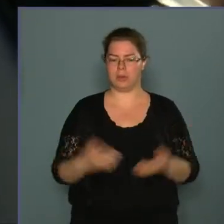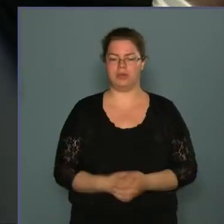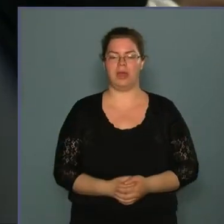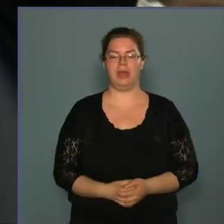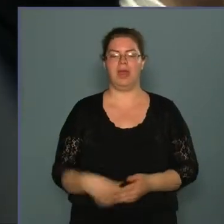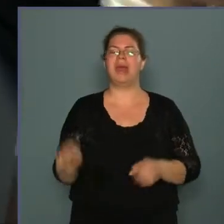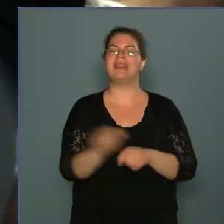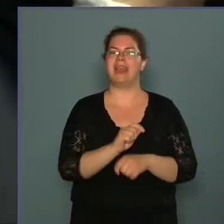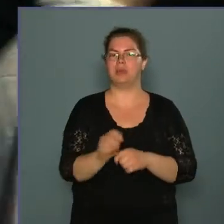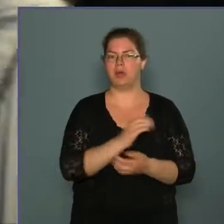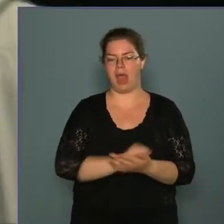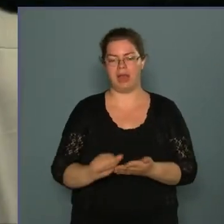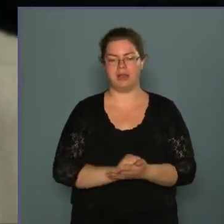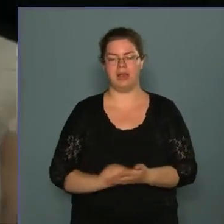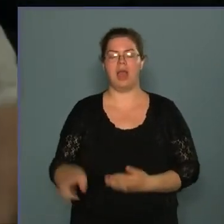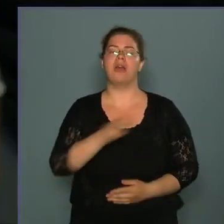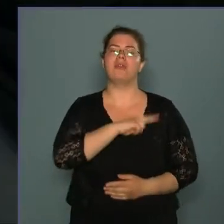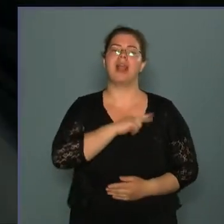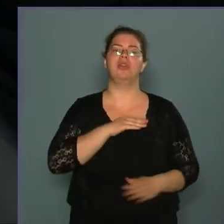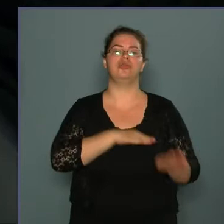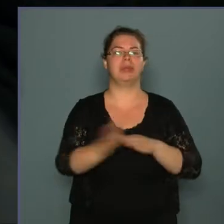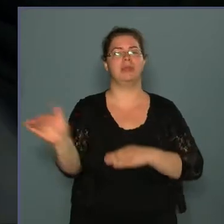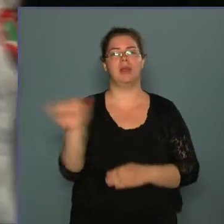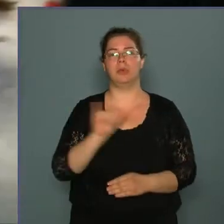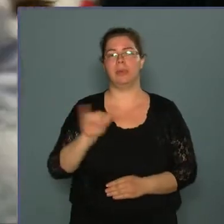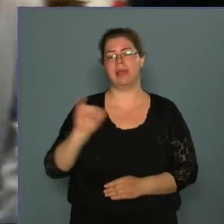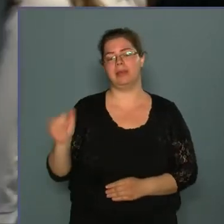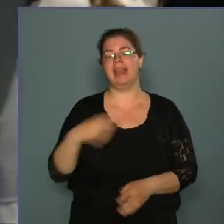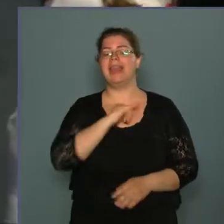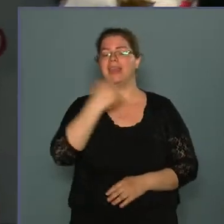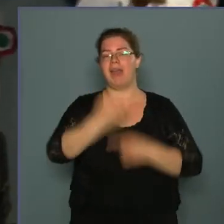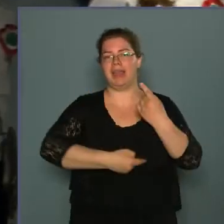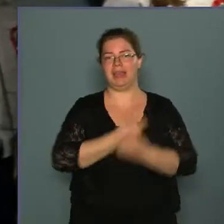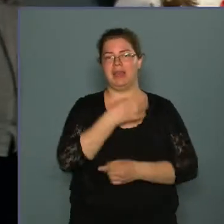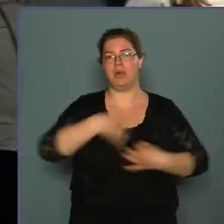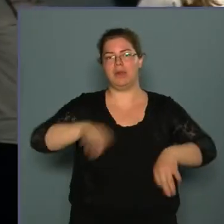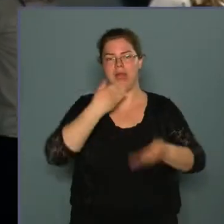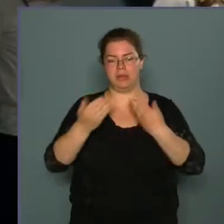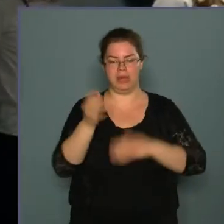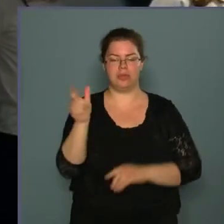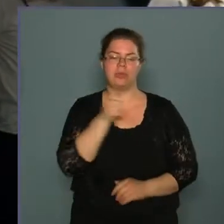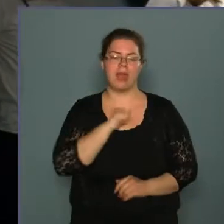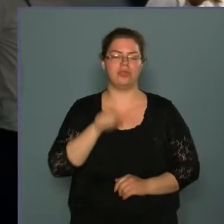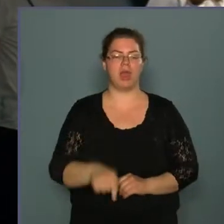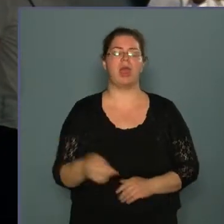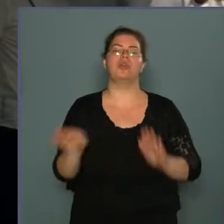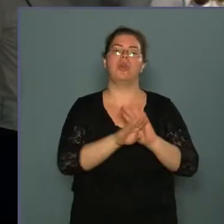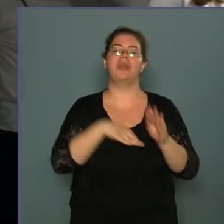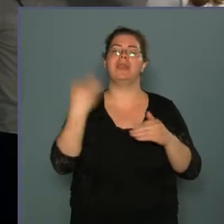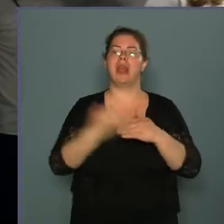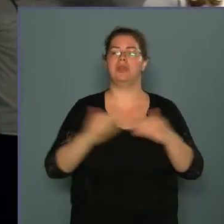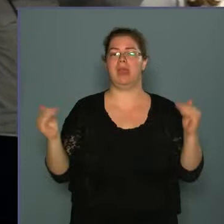cenzura eltörlését, felelős minisztériumot Budapesten, évenkénti országgyűlés Pestán, törvény előtti egyenlőséget